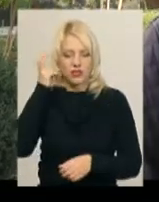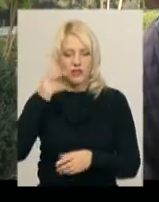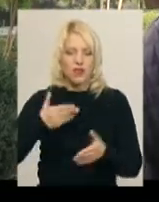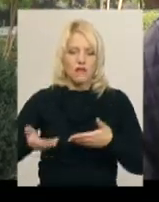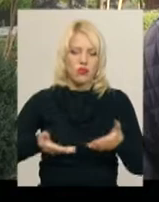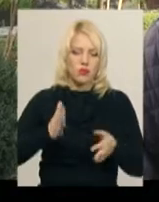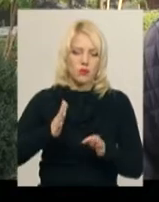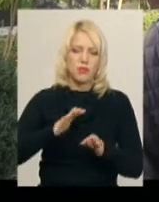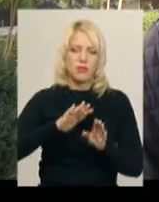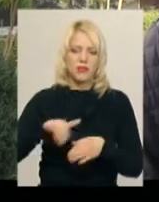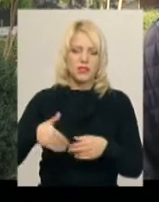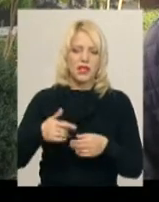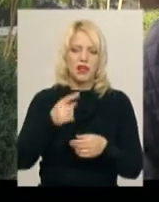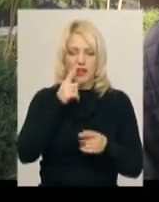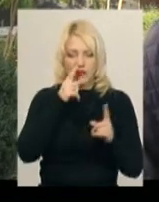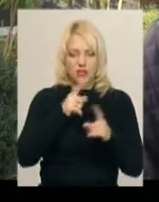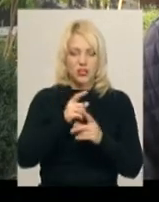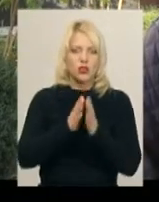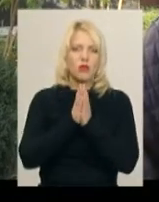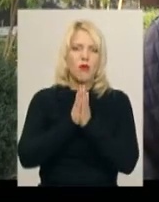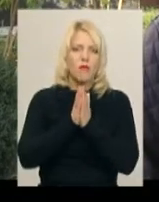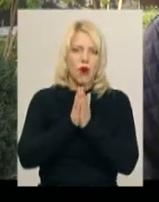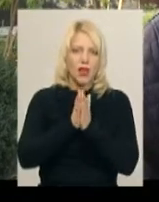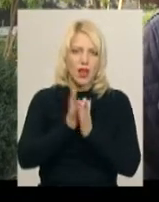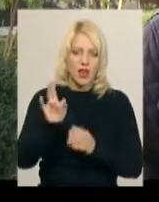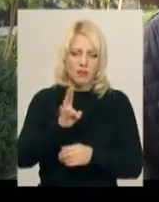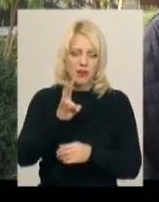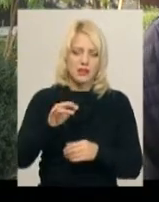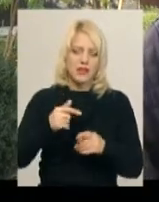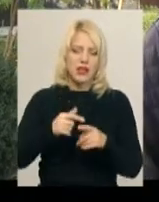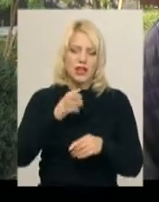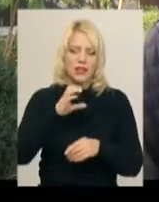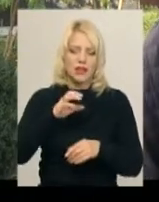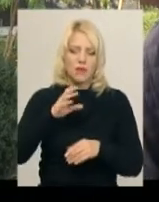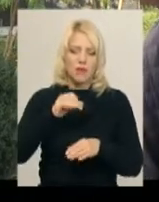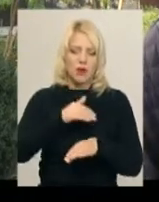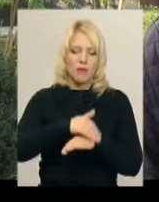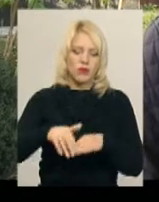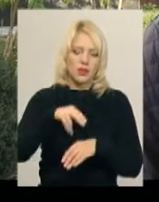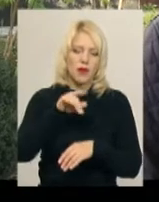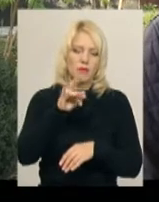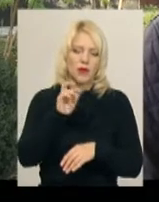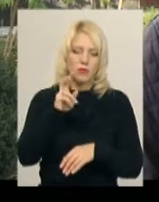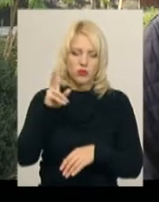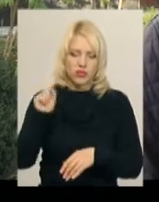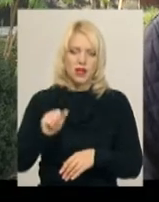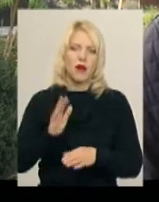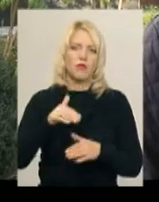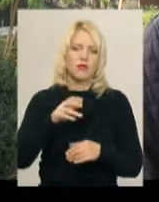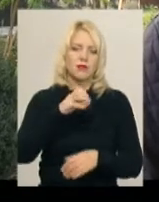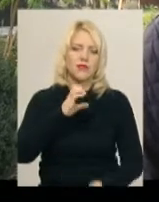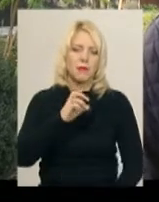години після невеличкої молебені від стели по вулиці Соборній вниз. По Прибузькій переходимо на Степана Бандера і піднімаємося до